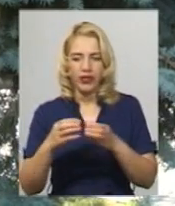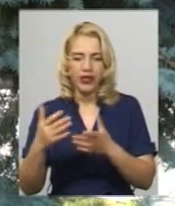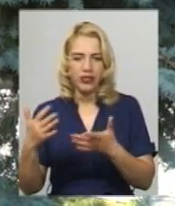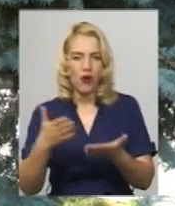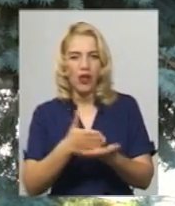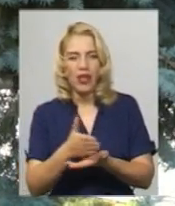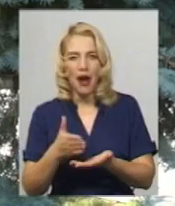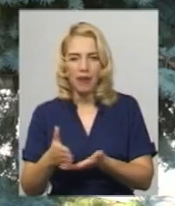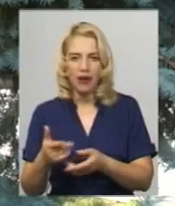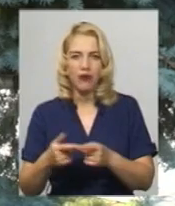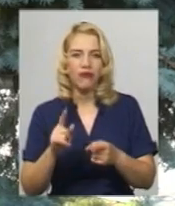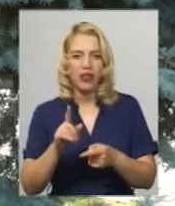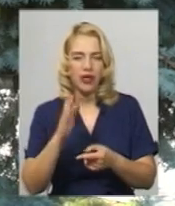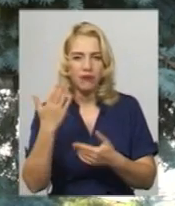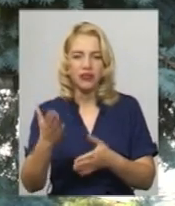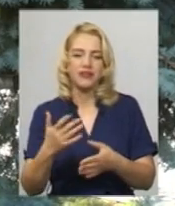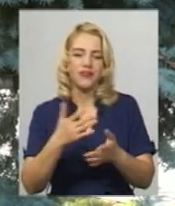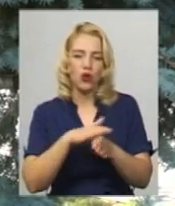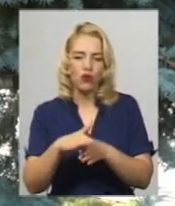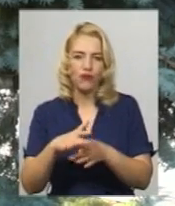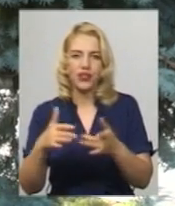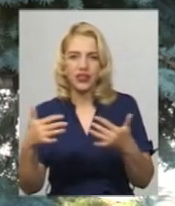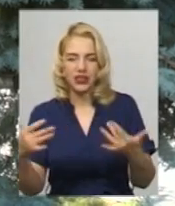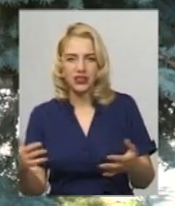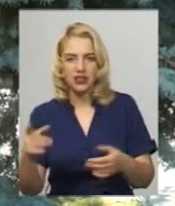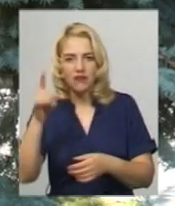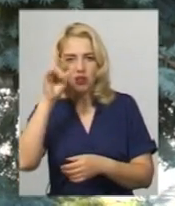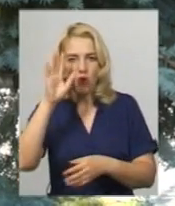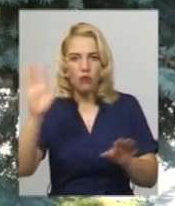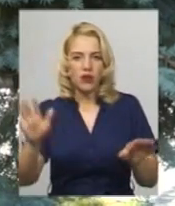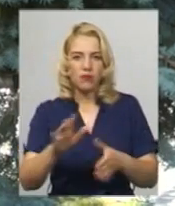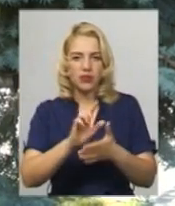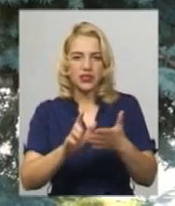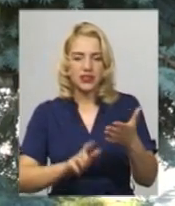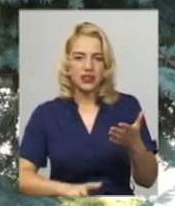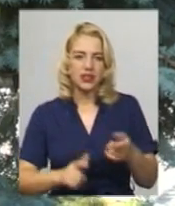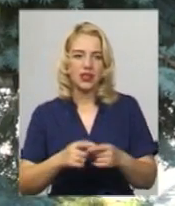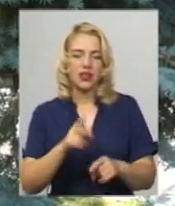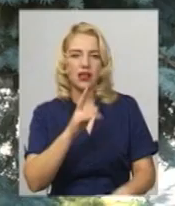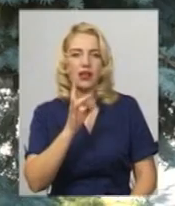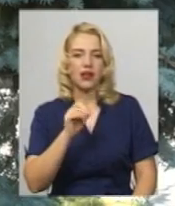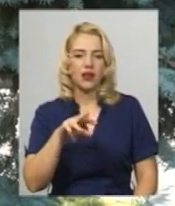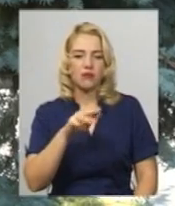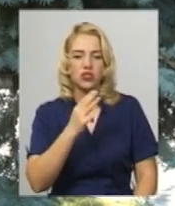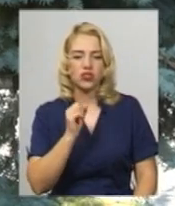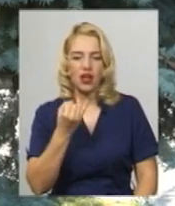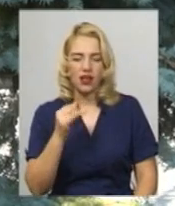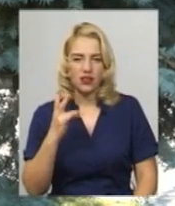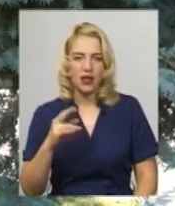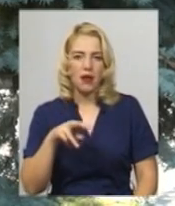в них виконуватися різні відомі пісні. «Металік», «Арамштайн»,